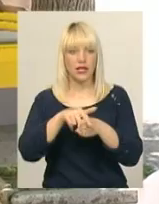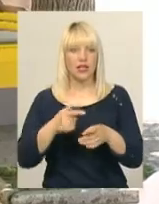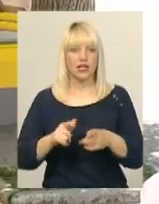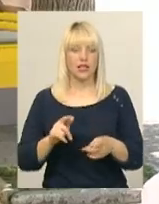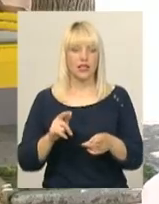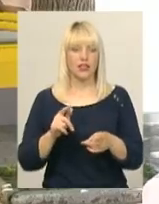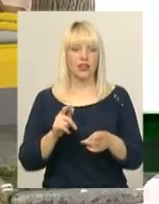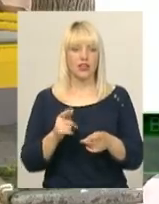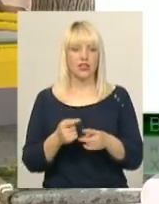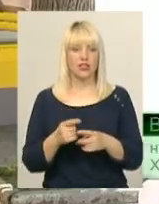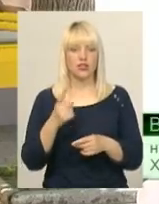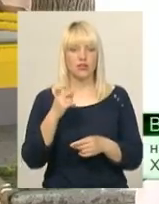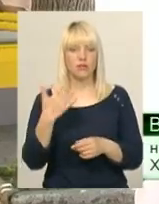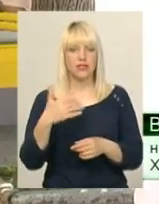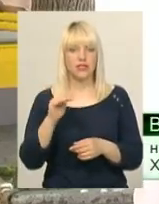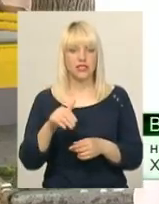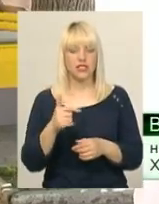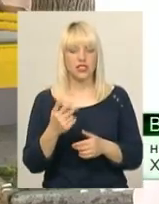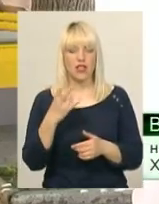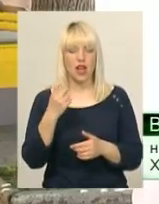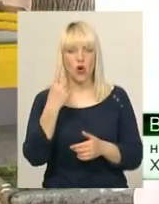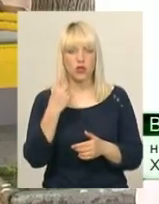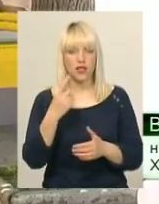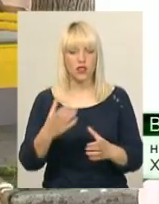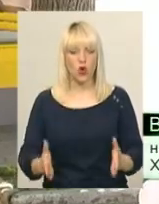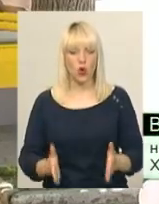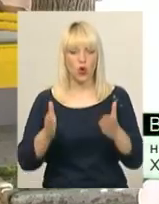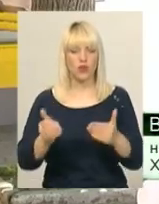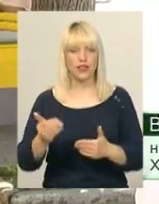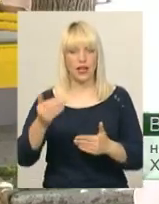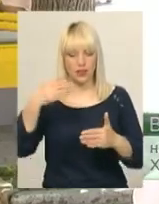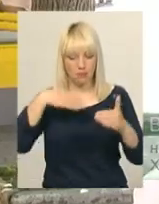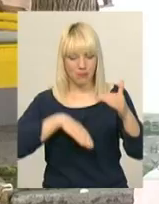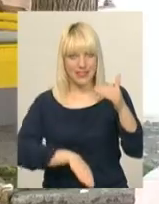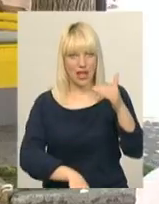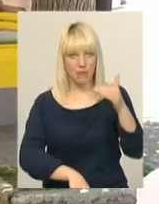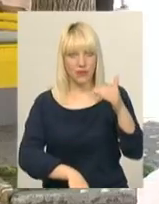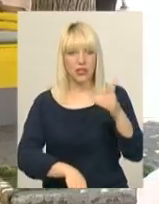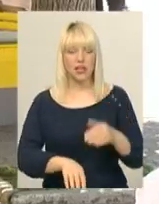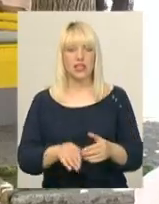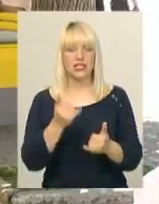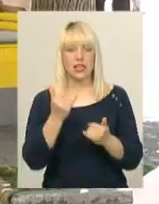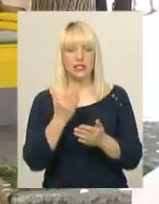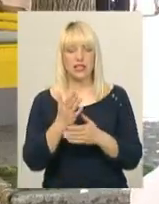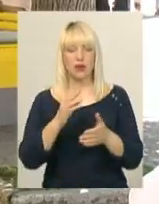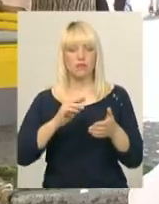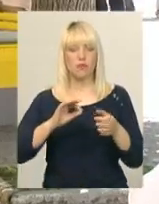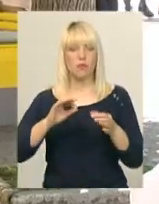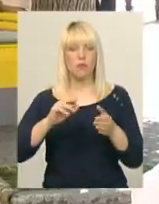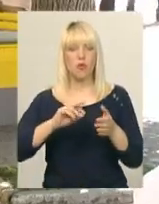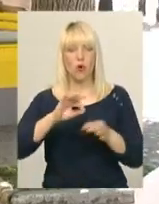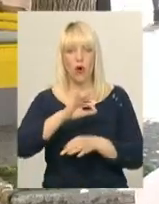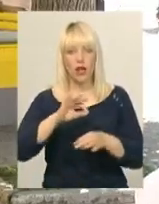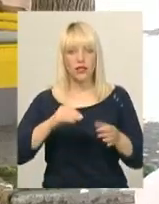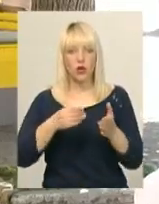один контейнер на три куба підземний. Наразі є проєктно-кошторисна документація